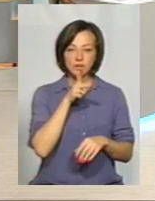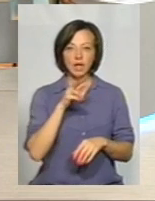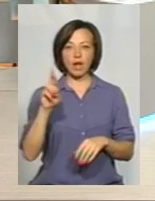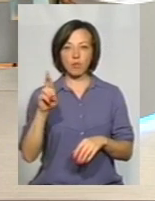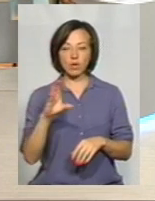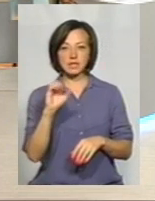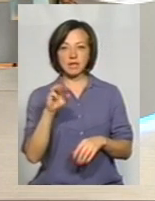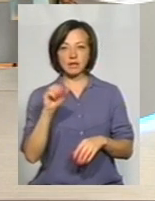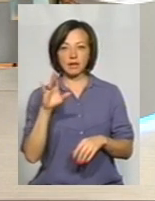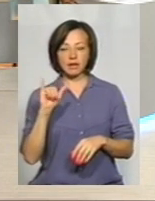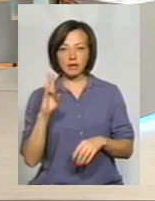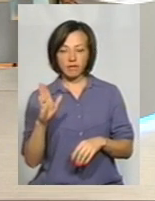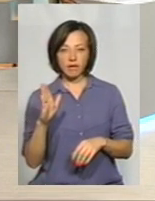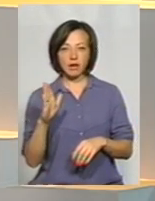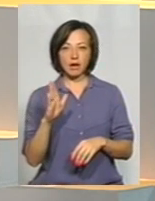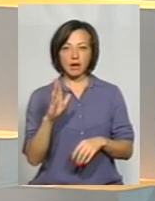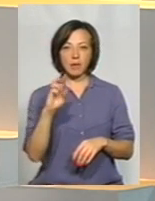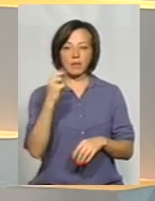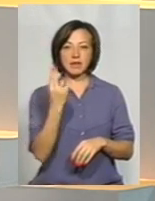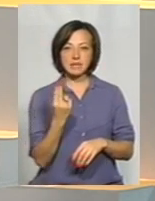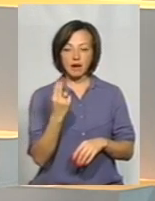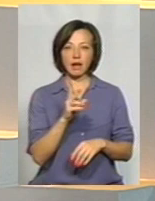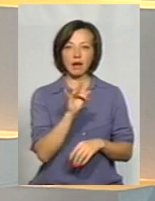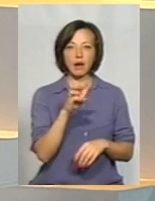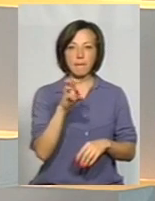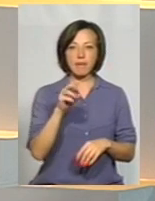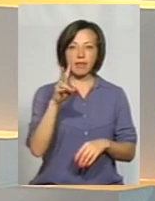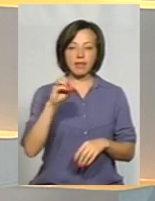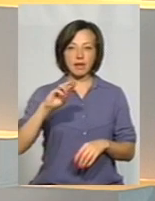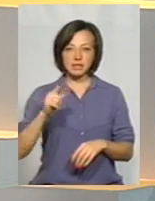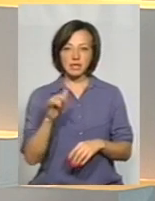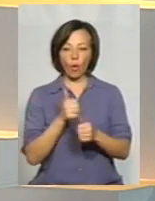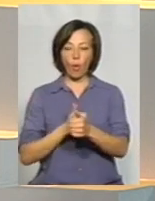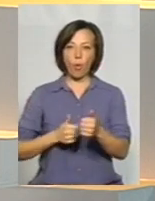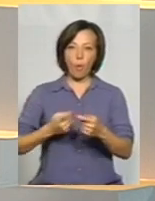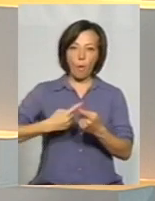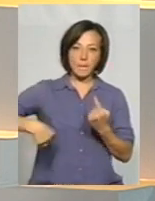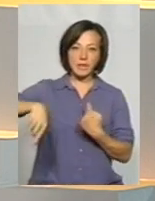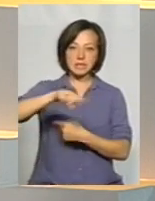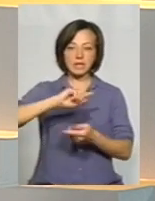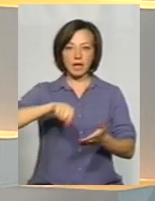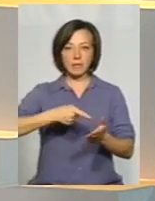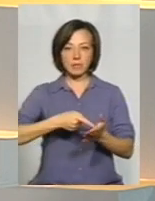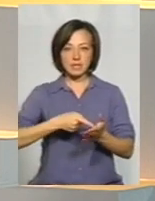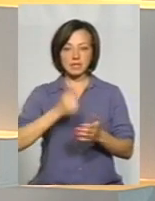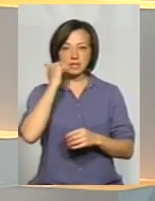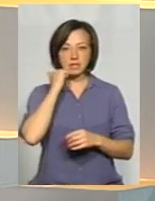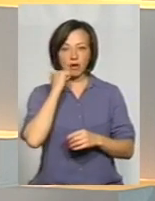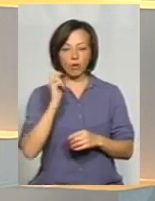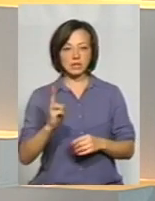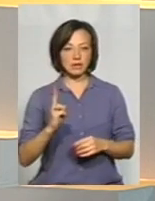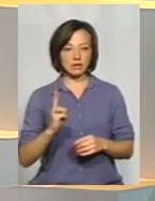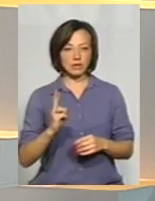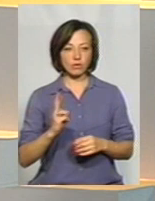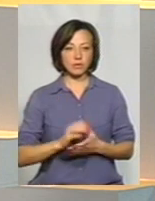Ярмонівці-Сатані, Білоцарка-Кременець та об'їзна міста Старокостантінова.